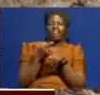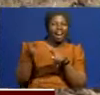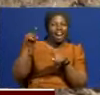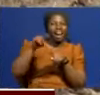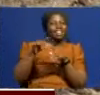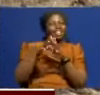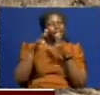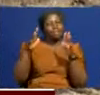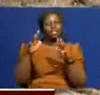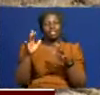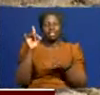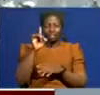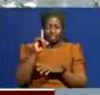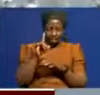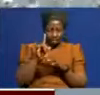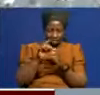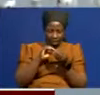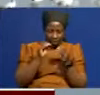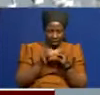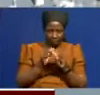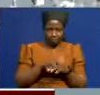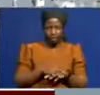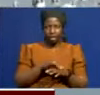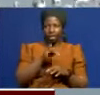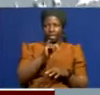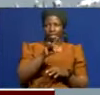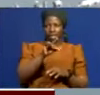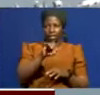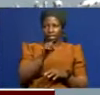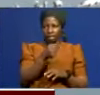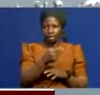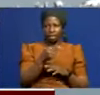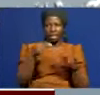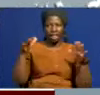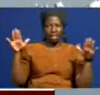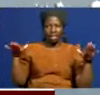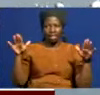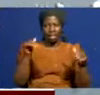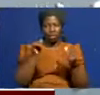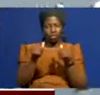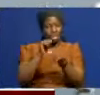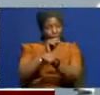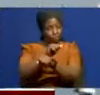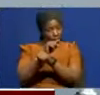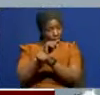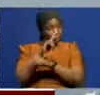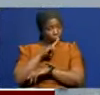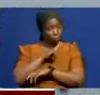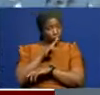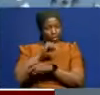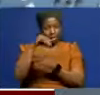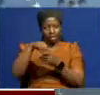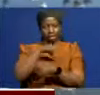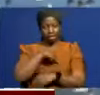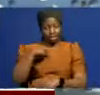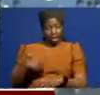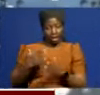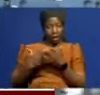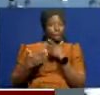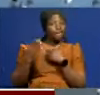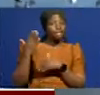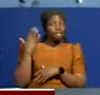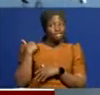aina ya Ibis walio chini ya ulinzi wa hali ya yu nchini China. Wakati mmoja walikuwa kwenye